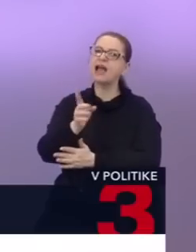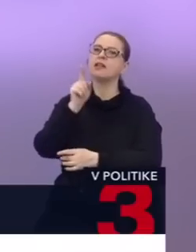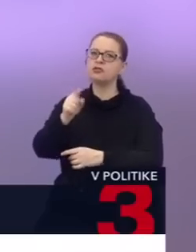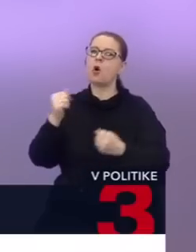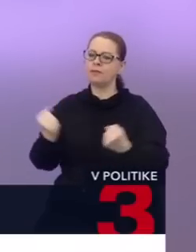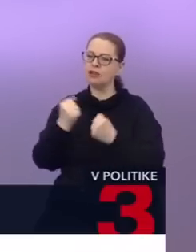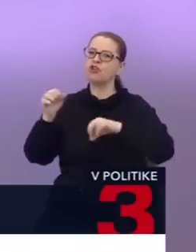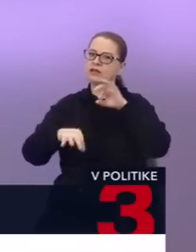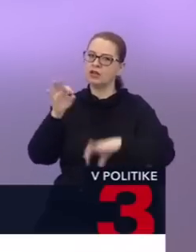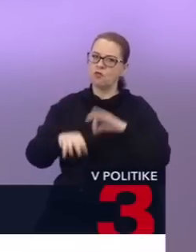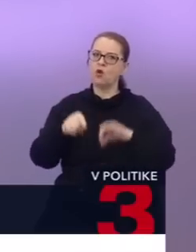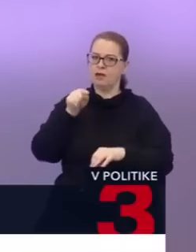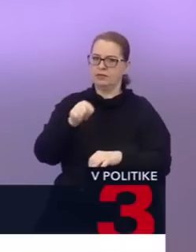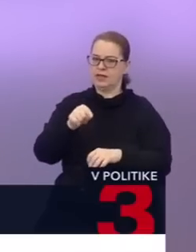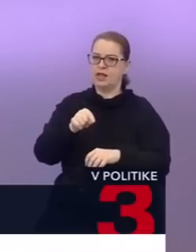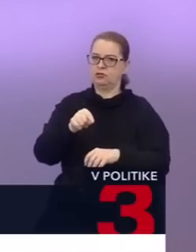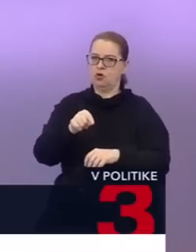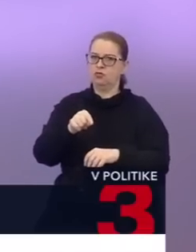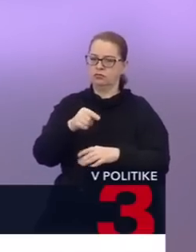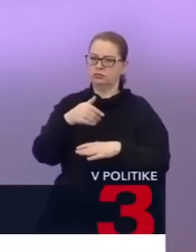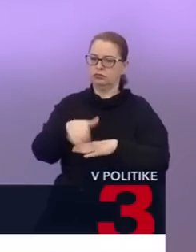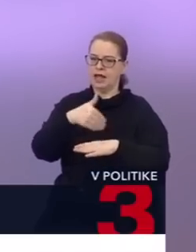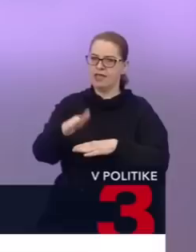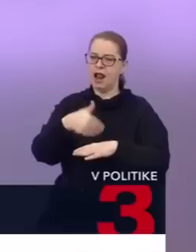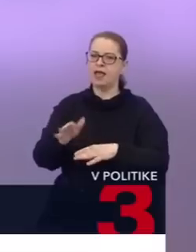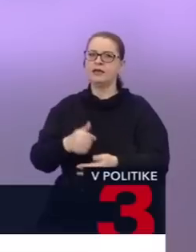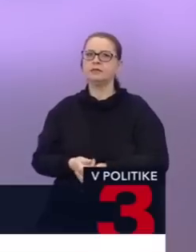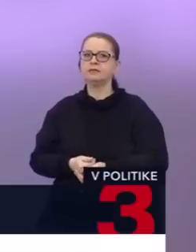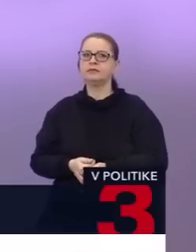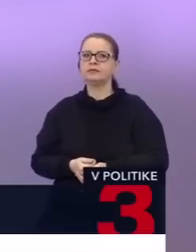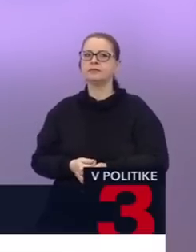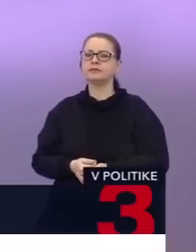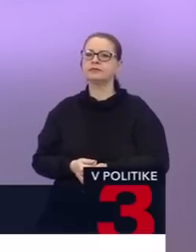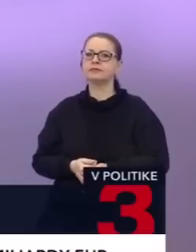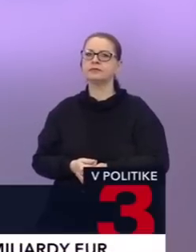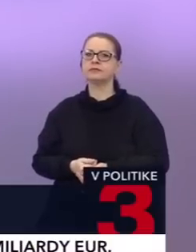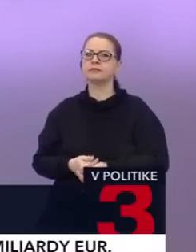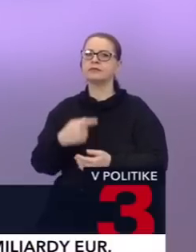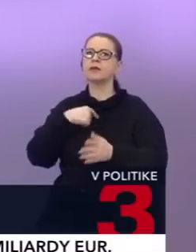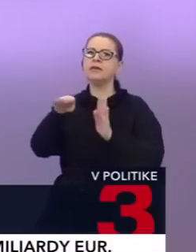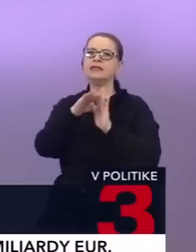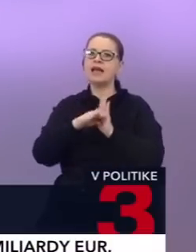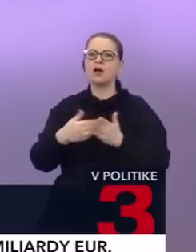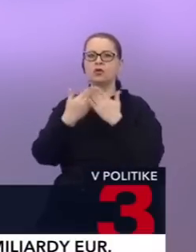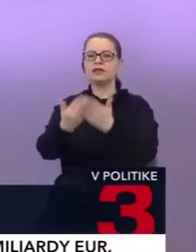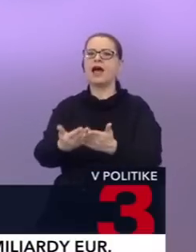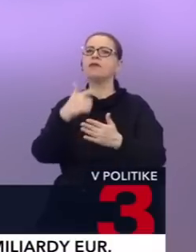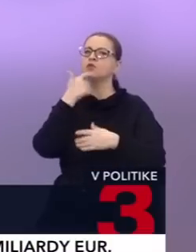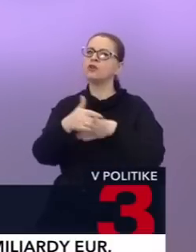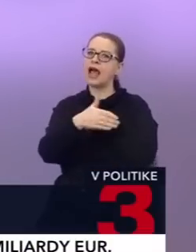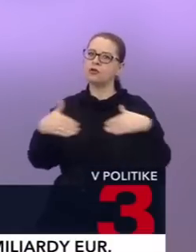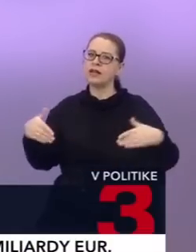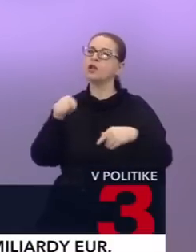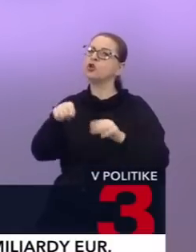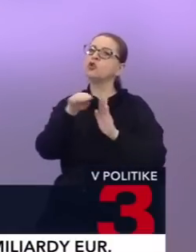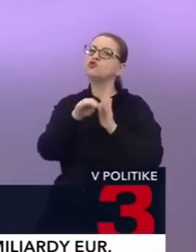volieb, budú prechádzať tieto vládne návrhy nad zákonov nadalej. Na konci dňa, tie zákony, ktoré my predkladáme do Národnej rady, sú zákony, ktoré